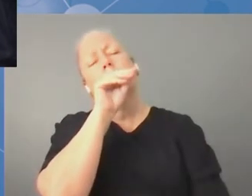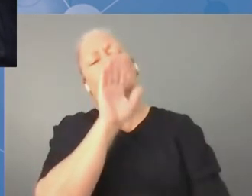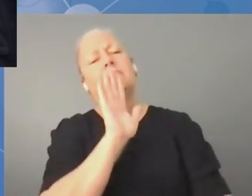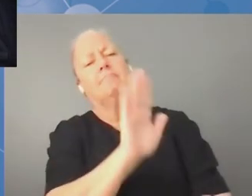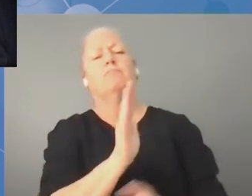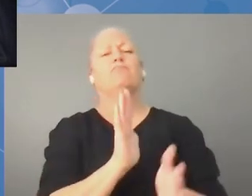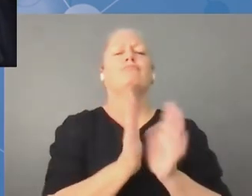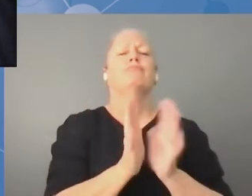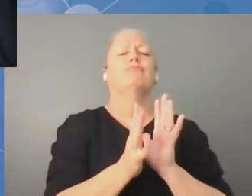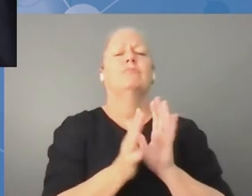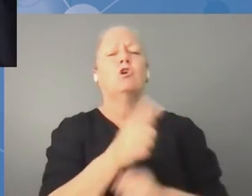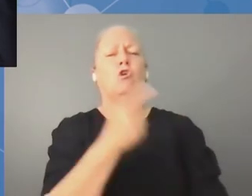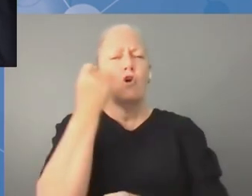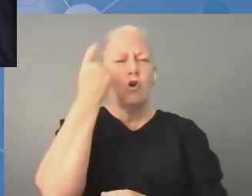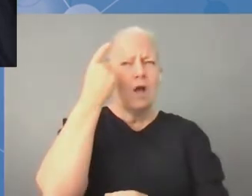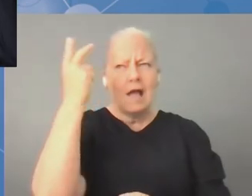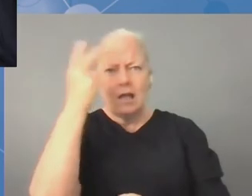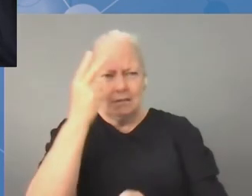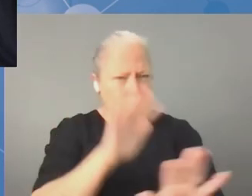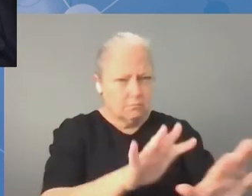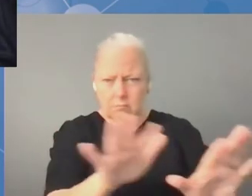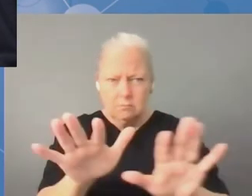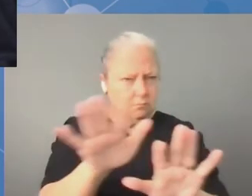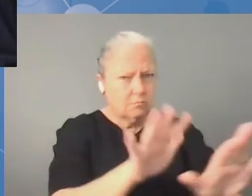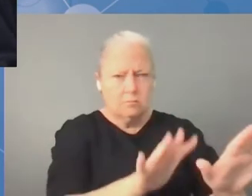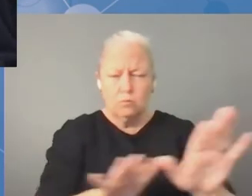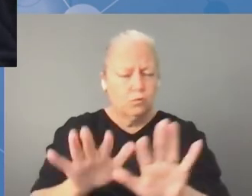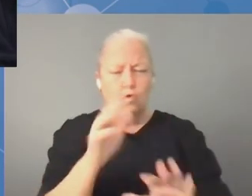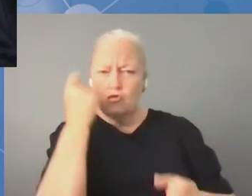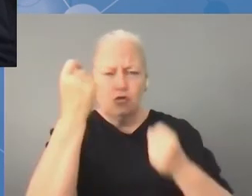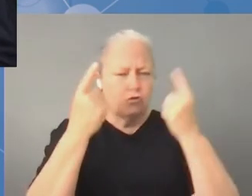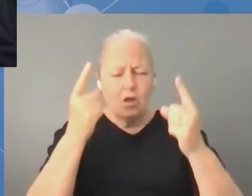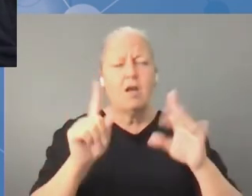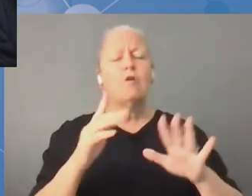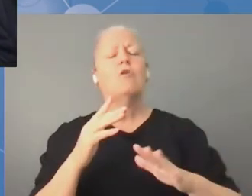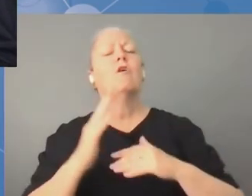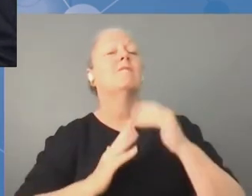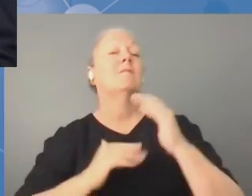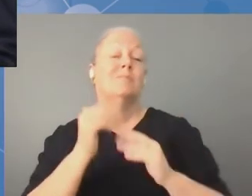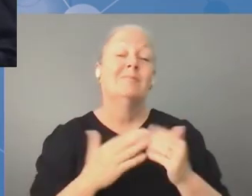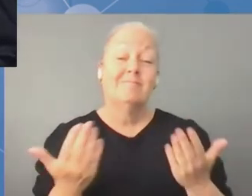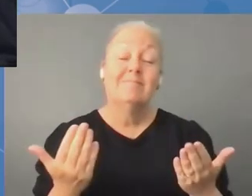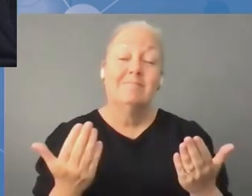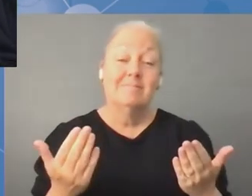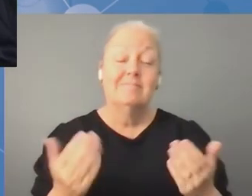Nawet dokumenty, które się potem pojawiają, żeby mogły być przetłumaczone na więcej języków, tak żebyśmy mogli lepiej zrozumieć.